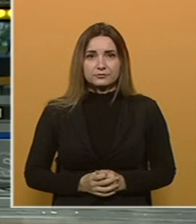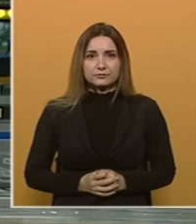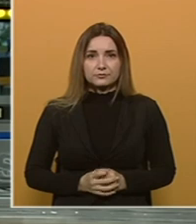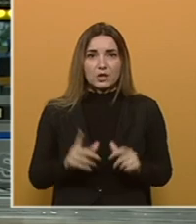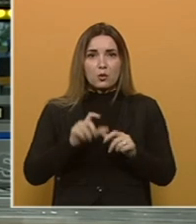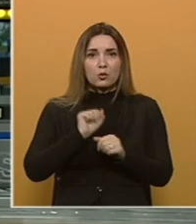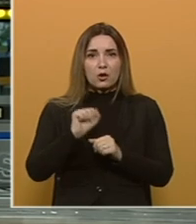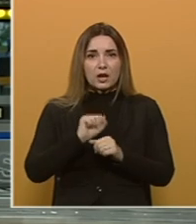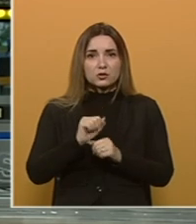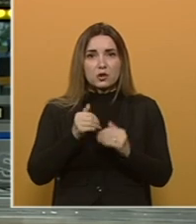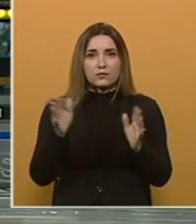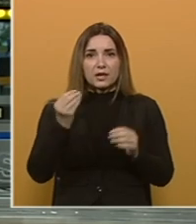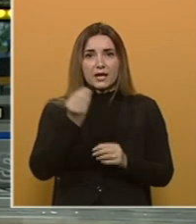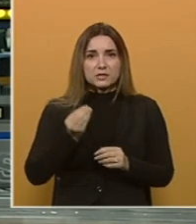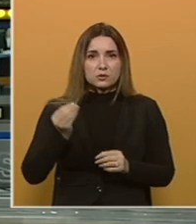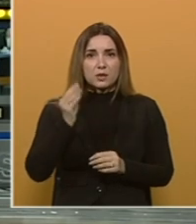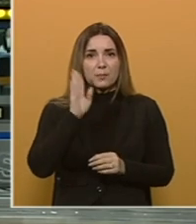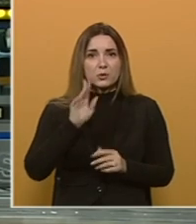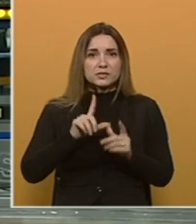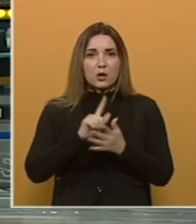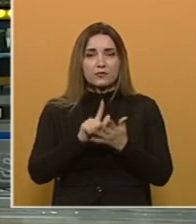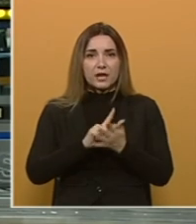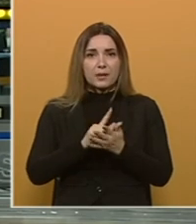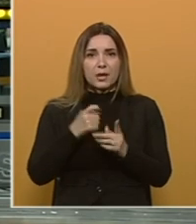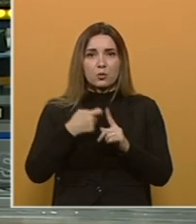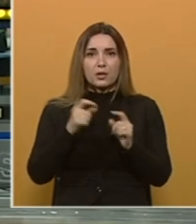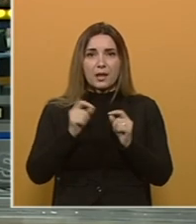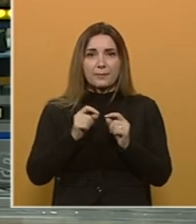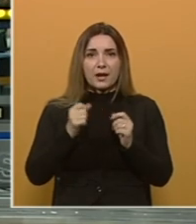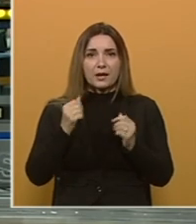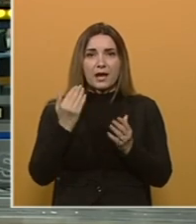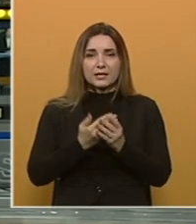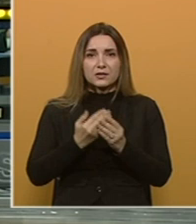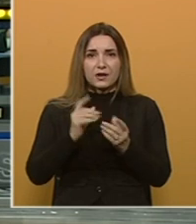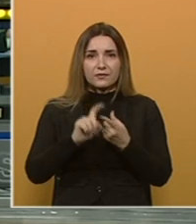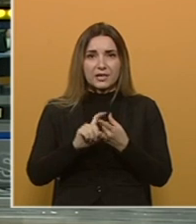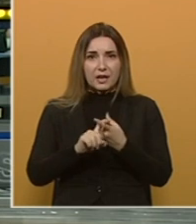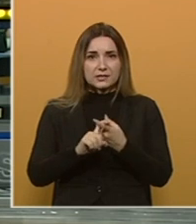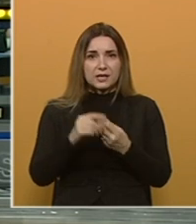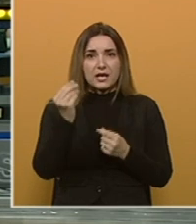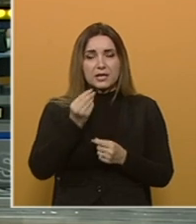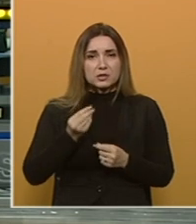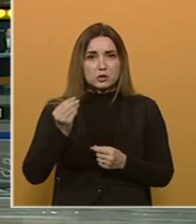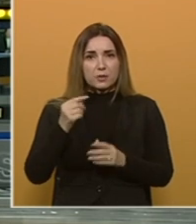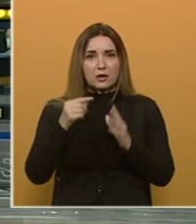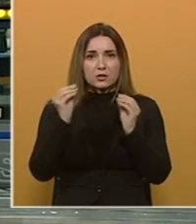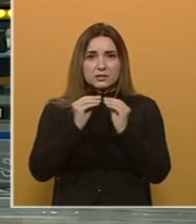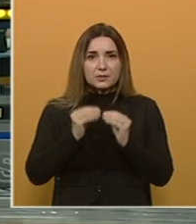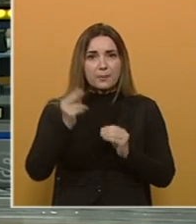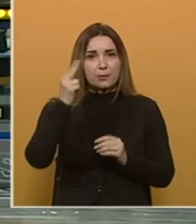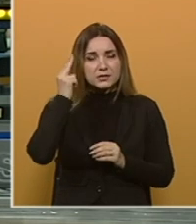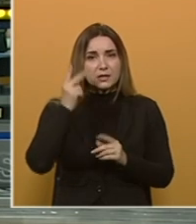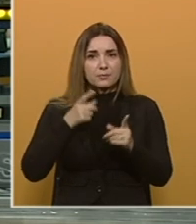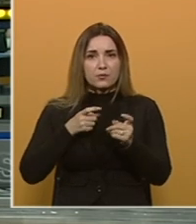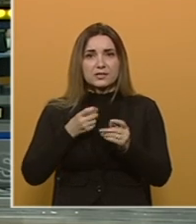U Goraždu je otvorena izložba Bosna u vrijeme Kulina Bana, arhiva Federacije BiH. Izložba je koncipirana na poznatim